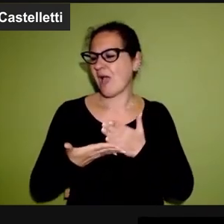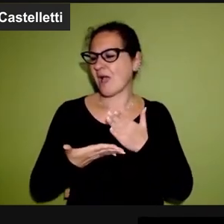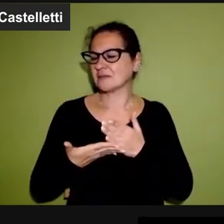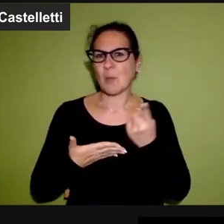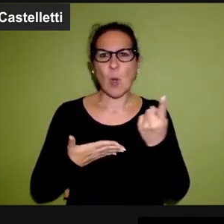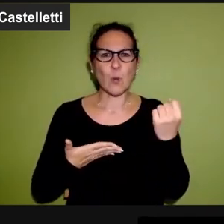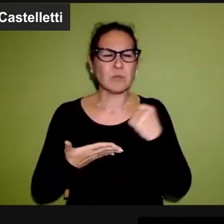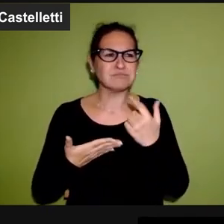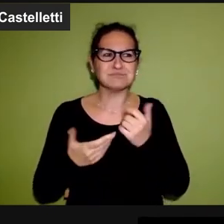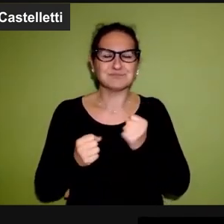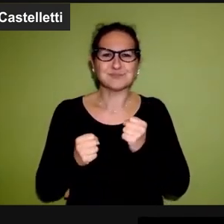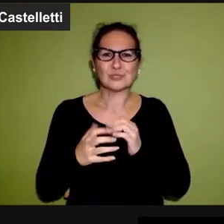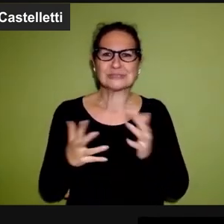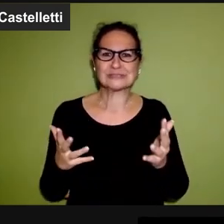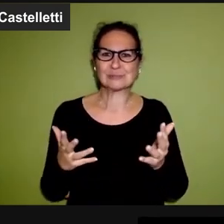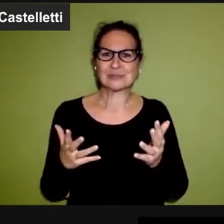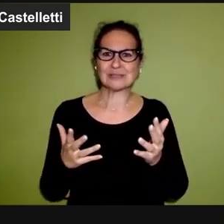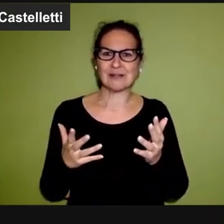facendomi aiutare.